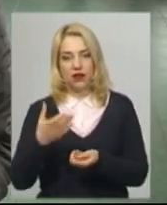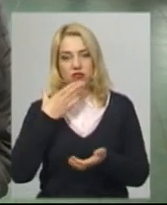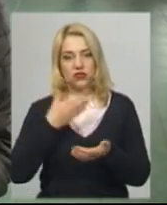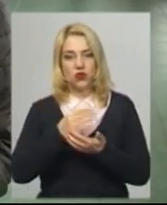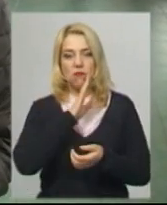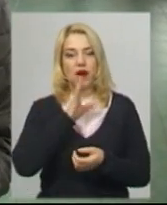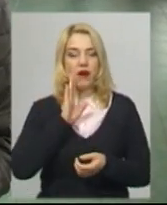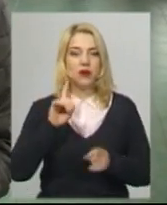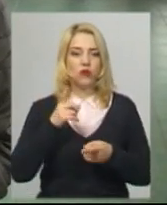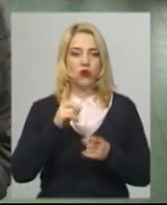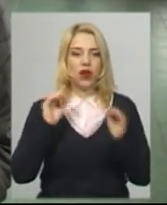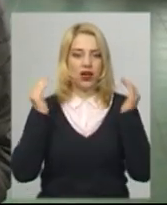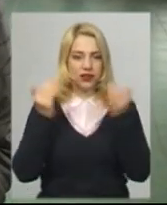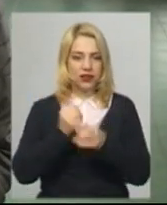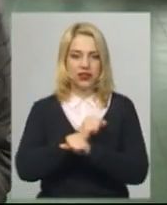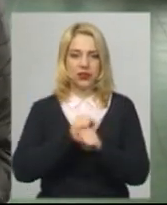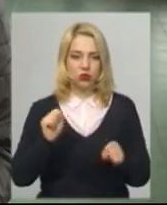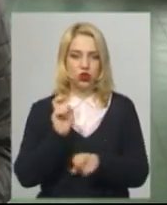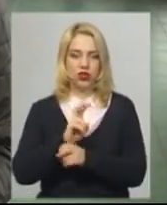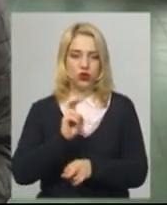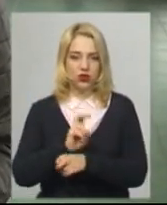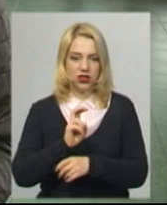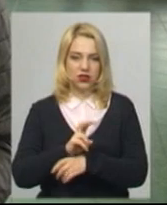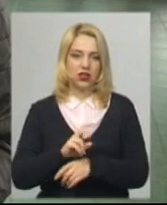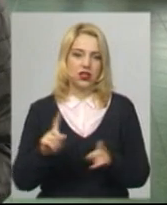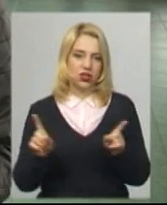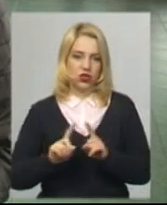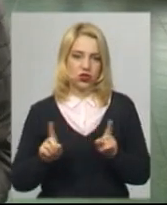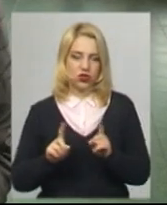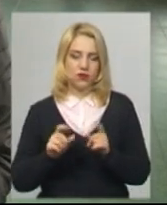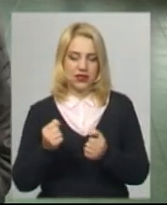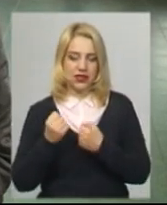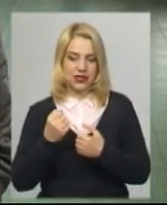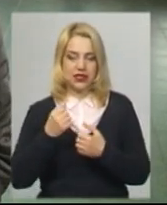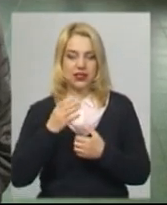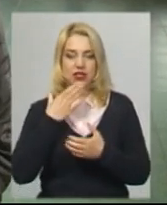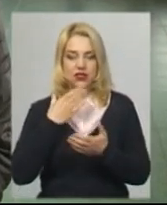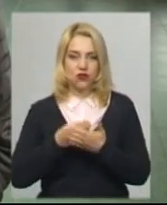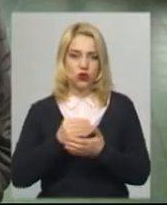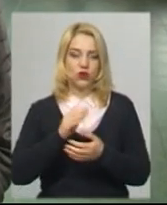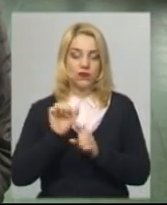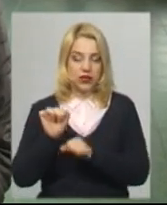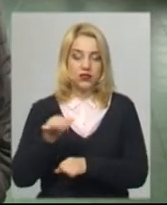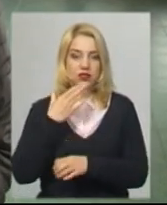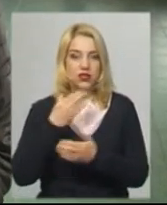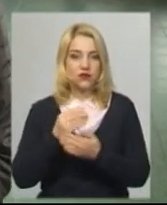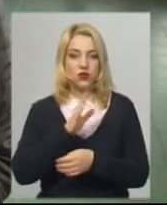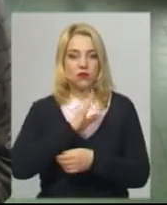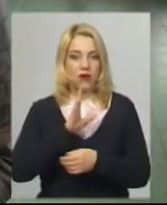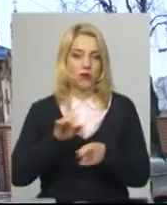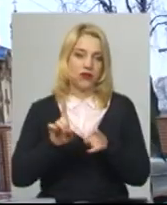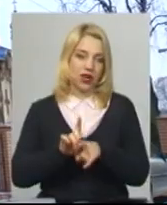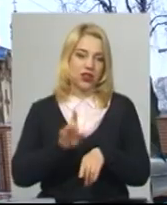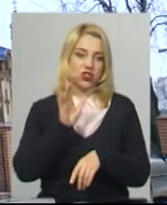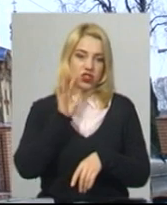своїй мамі, так як карантин не можна ходити, щоб захистити свою маму зараз в такий